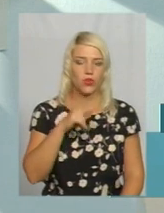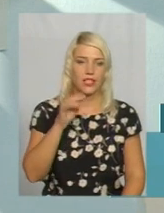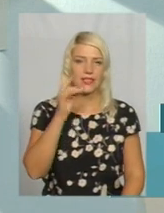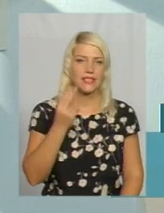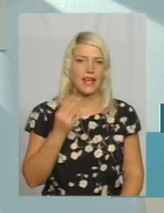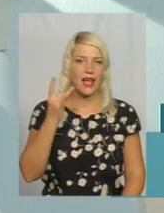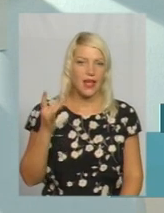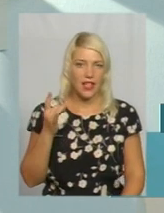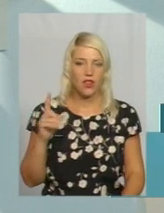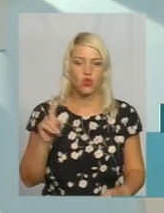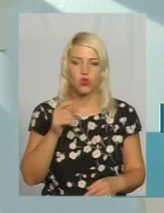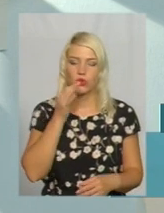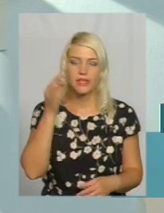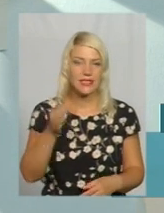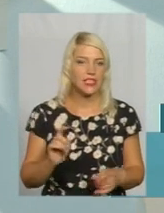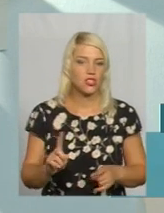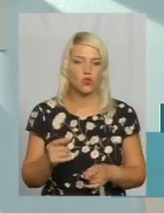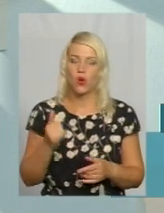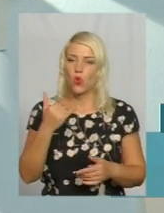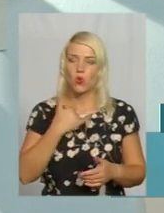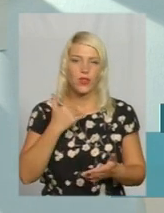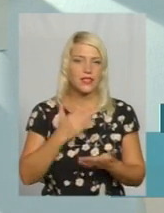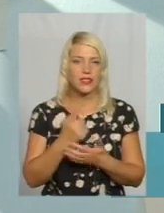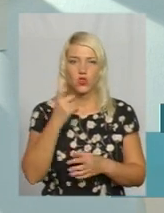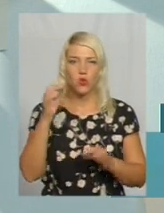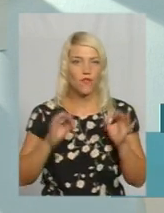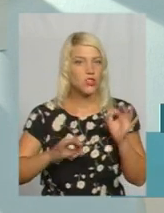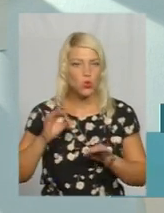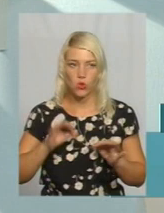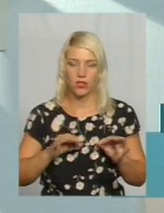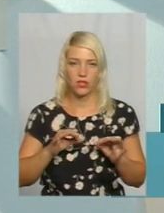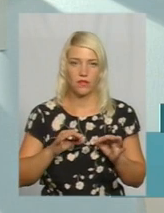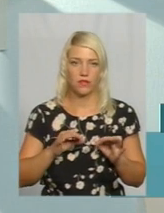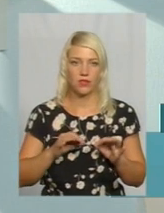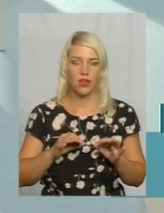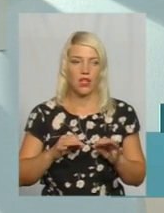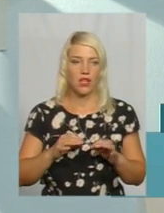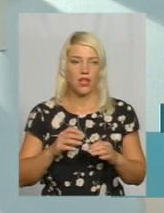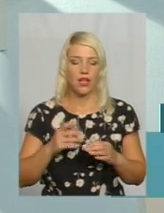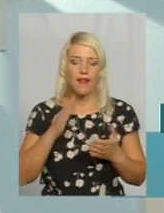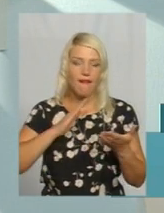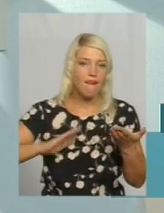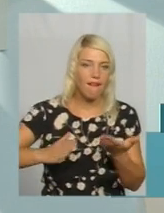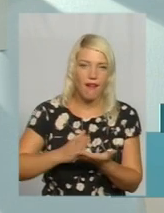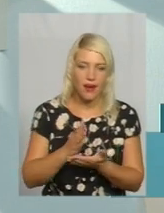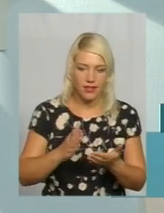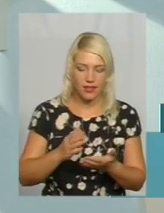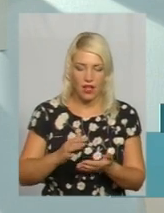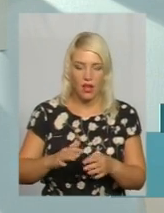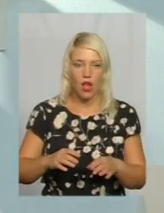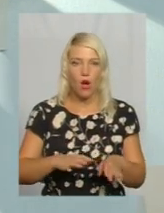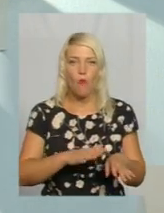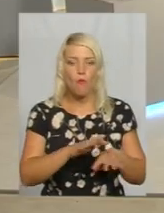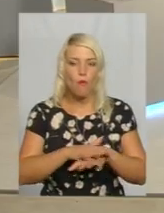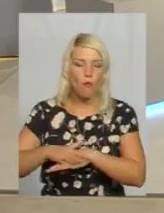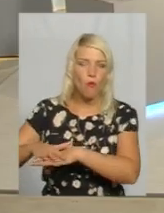так, щоб ми сказали, що ось у нас є 100% карта покриття, яка відповідає реаліям, які